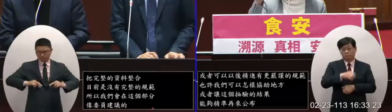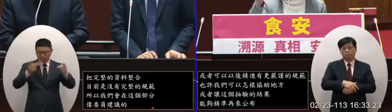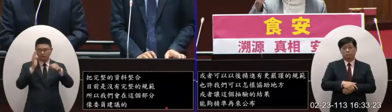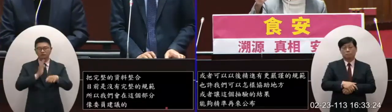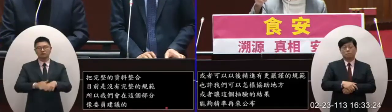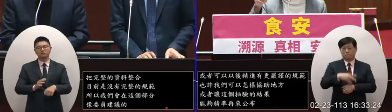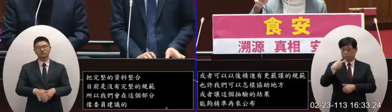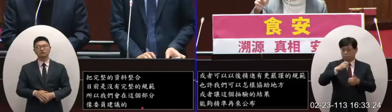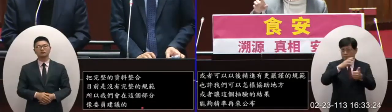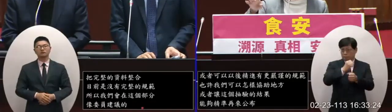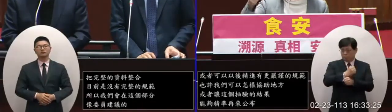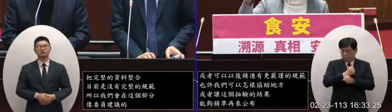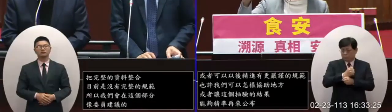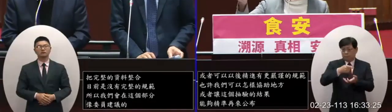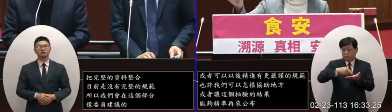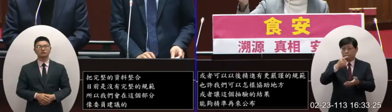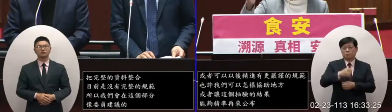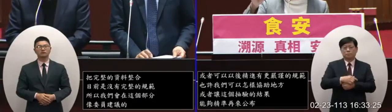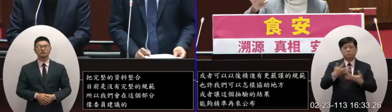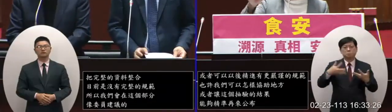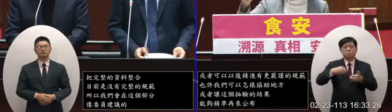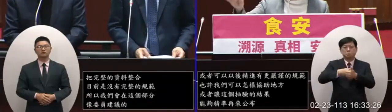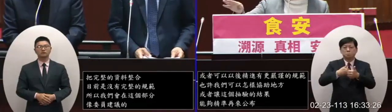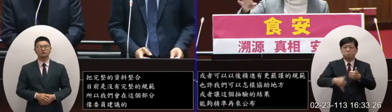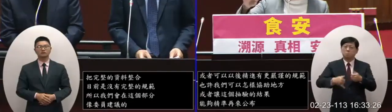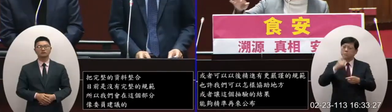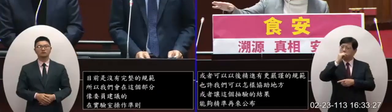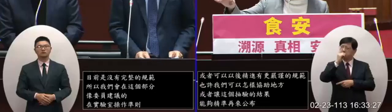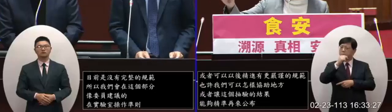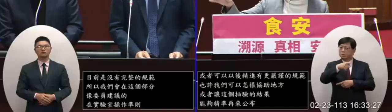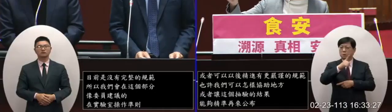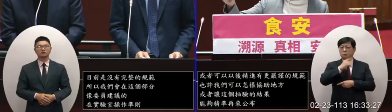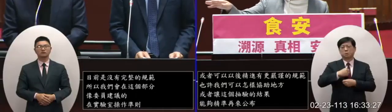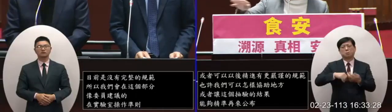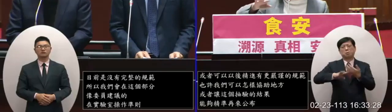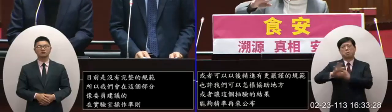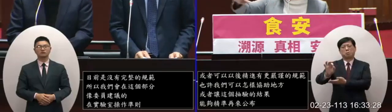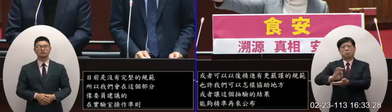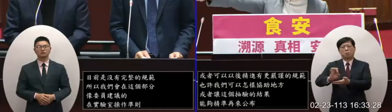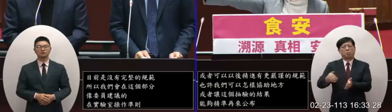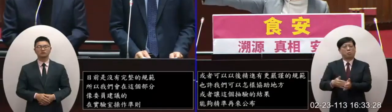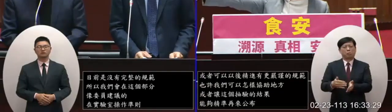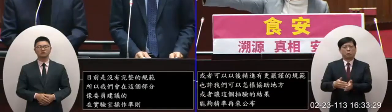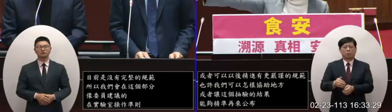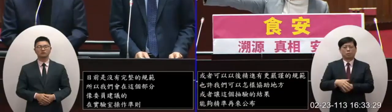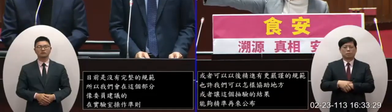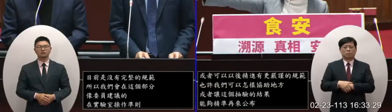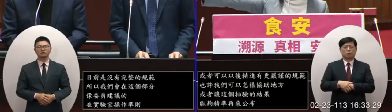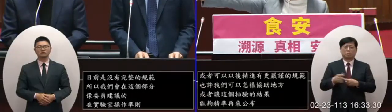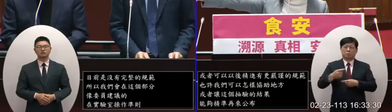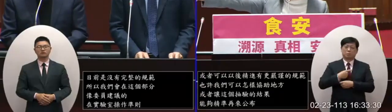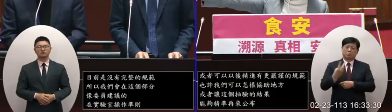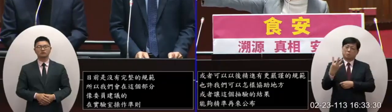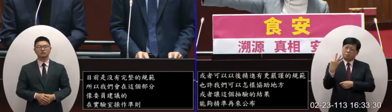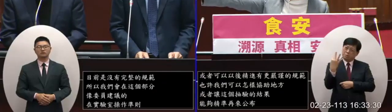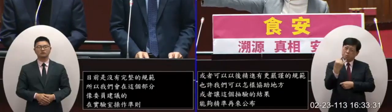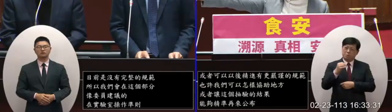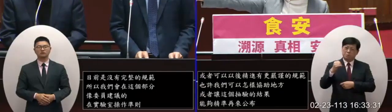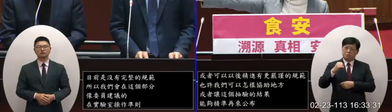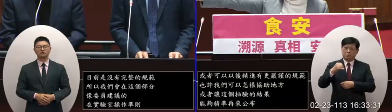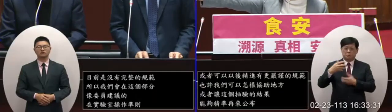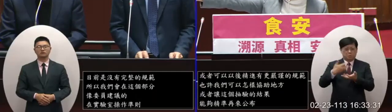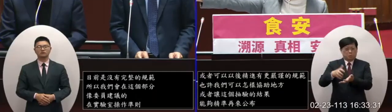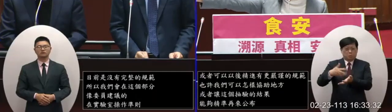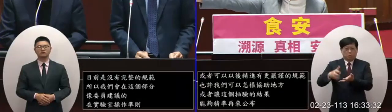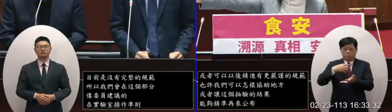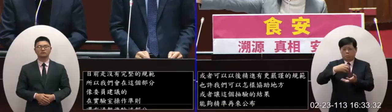所以我再提醒一次很多委員拿了說所謂已經流入市面的什麼那些幾千包的這個肉